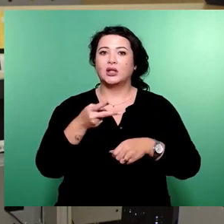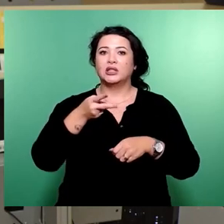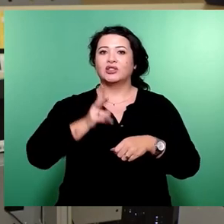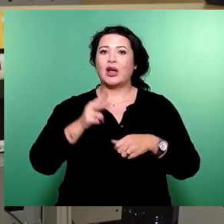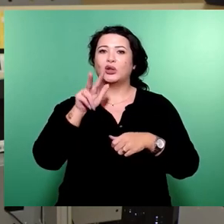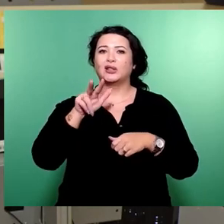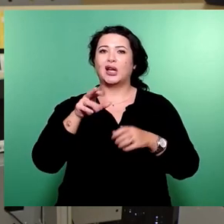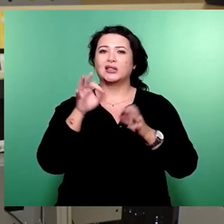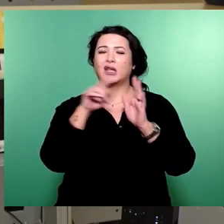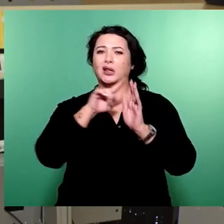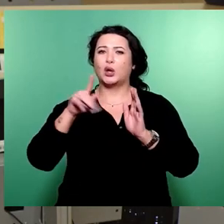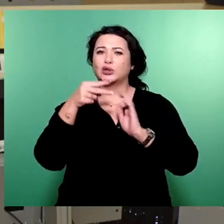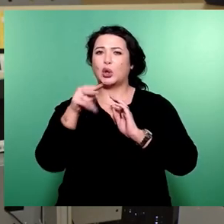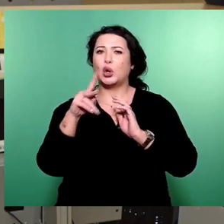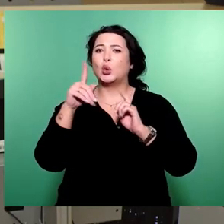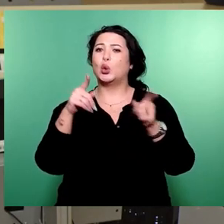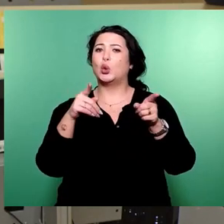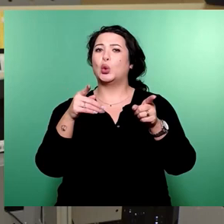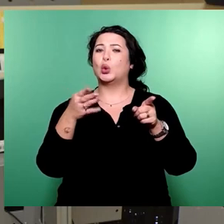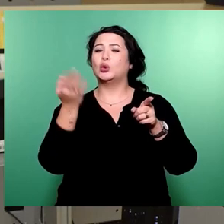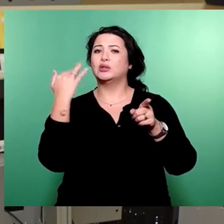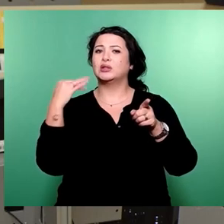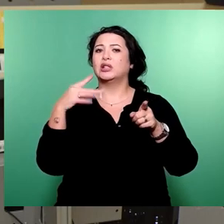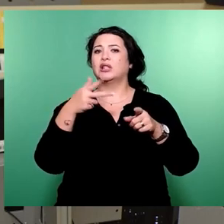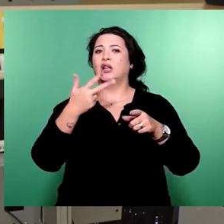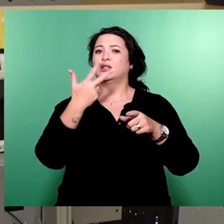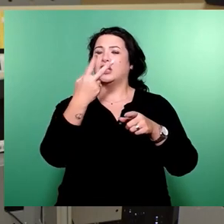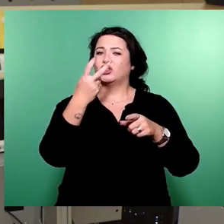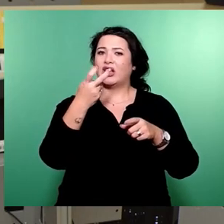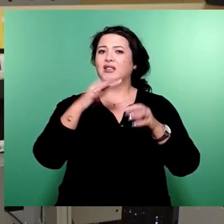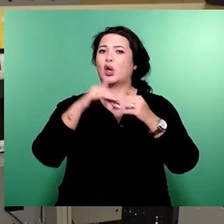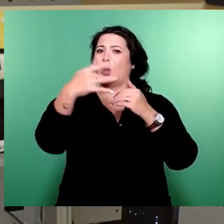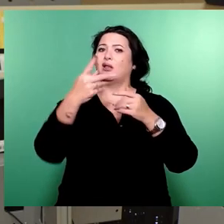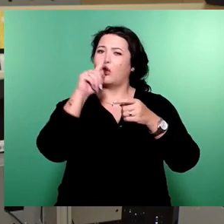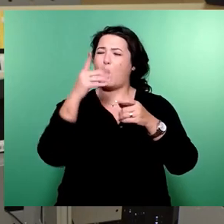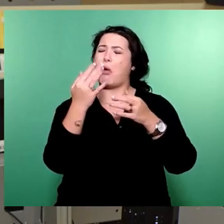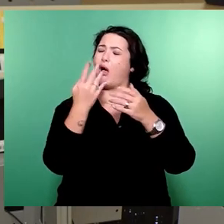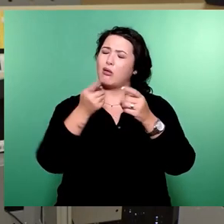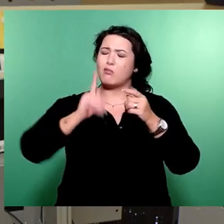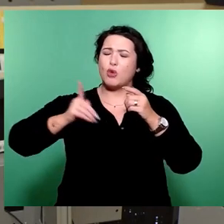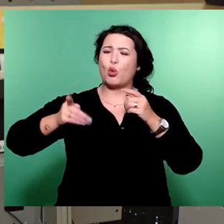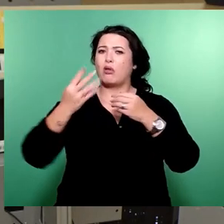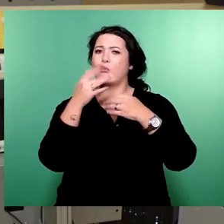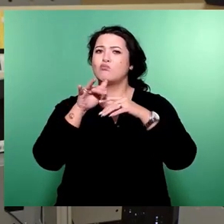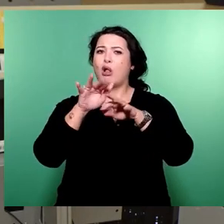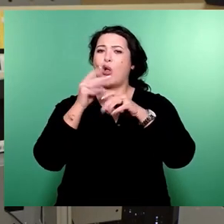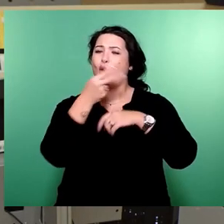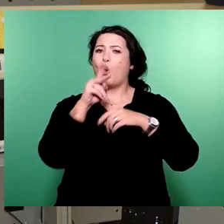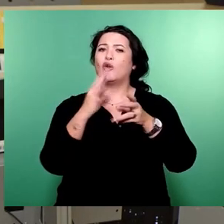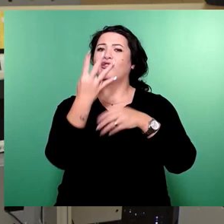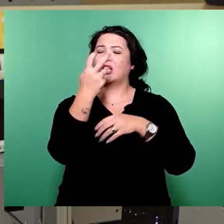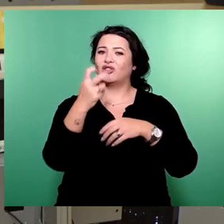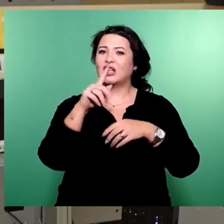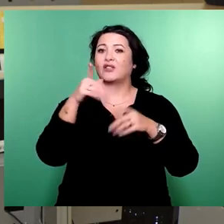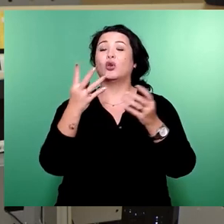Euro in 2023 und 185.000 Euro in 2024 für die Ausbildung von Diensthunden und Ausrüstung für